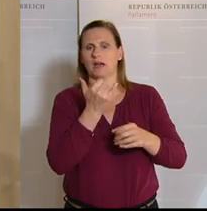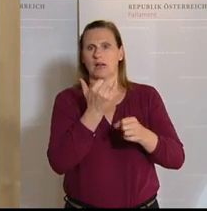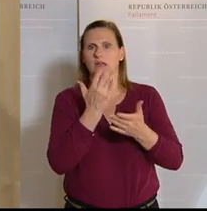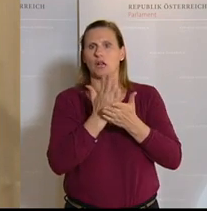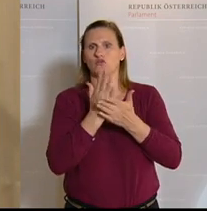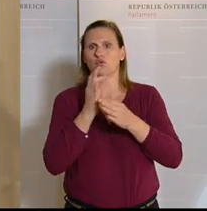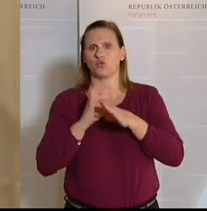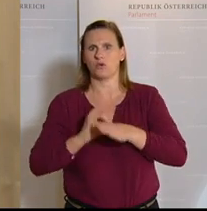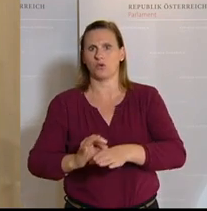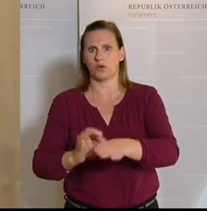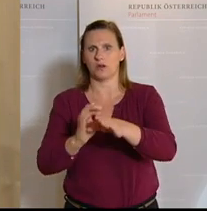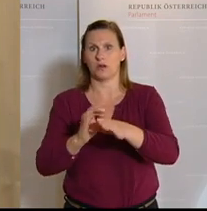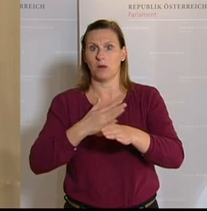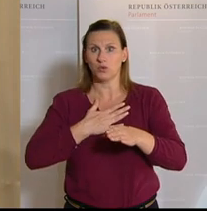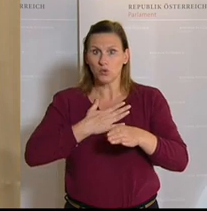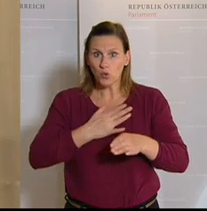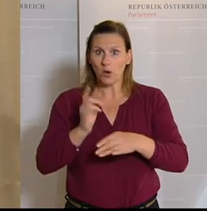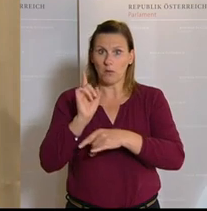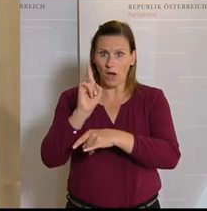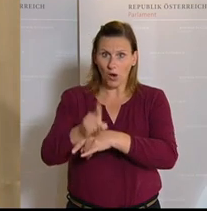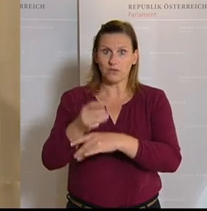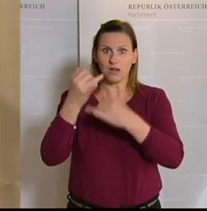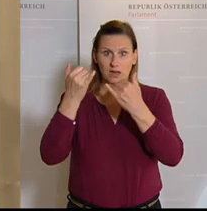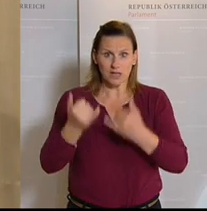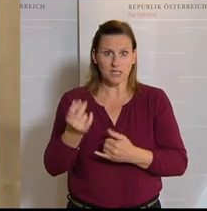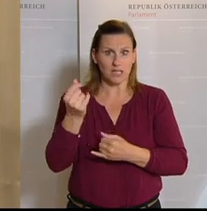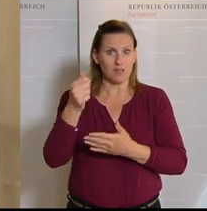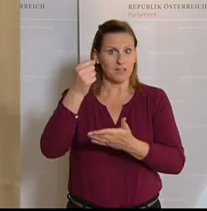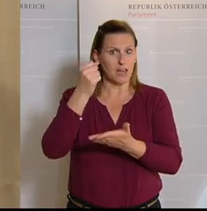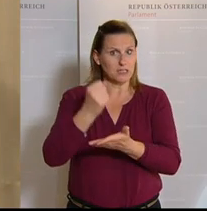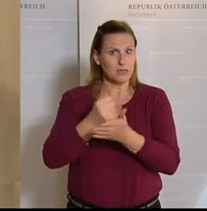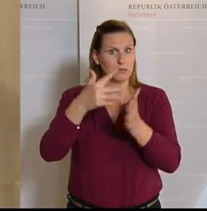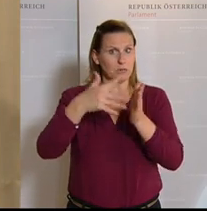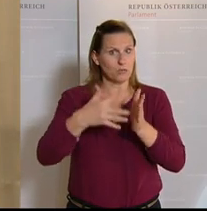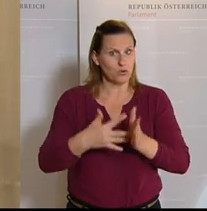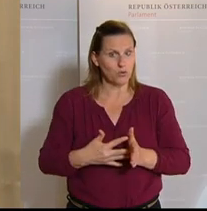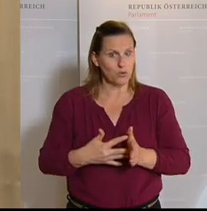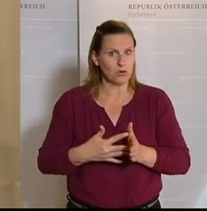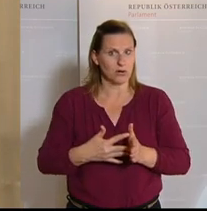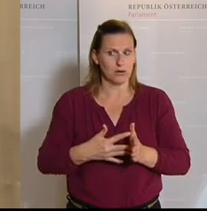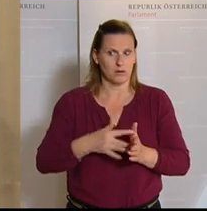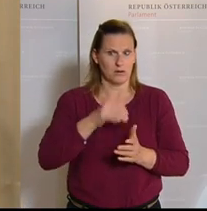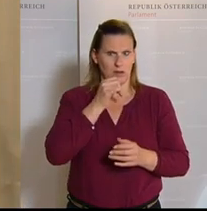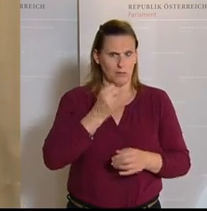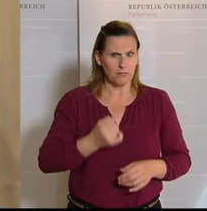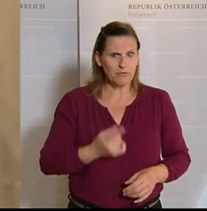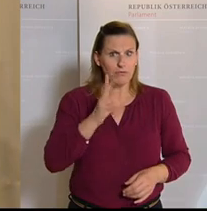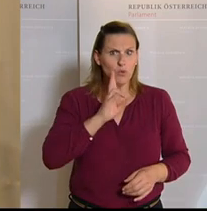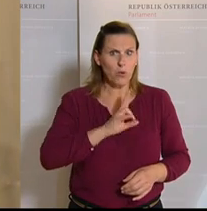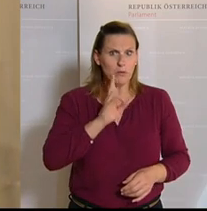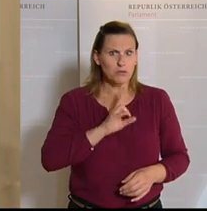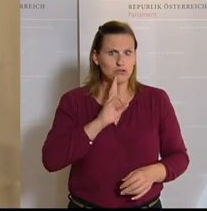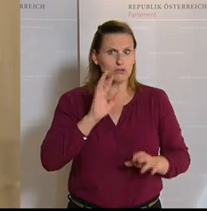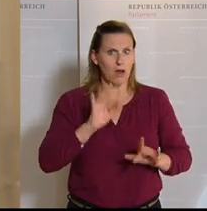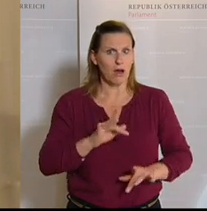Und dennoch beauftragt man nun die Finanzämter mit der Prüfung. Ist das nicht eigenartig? Und wie